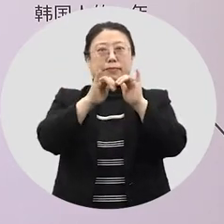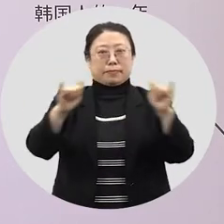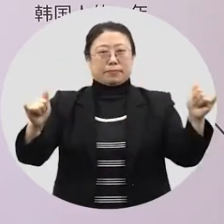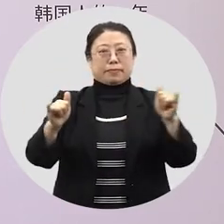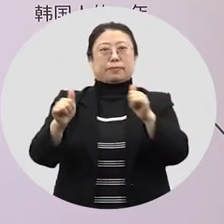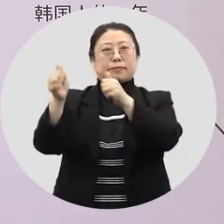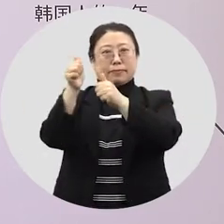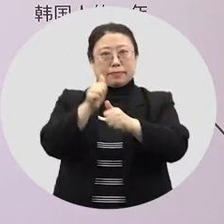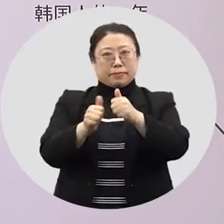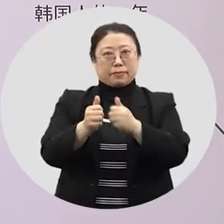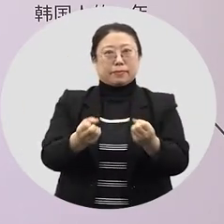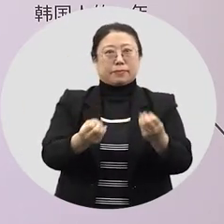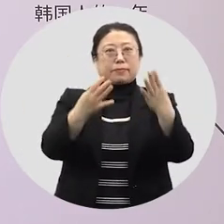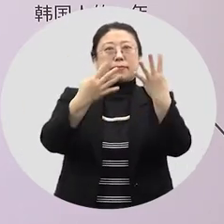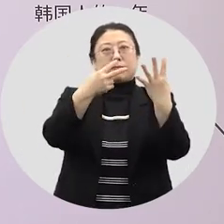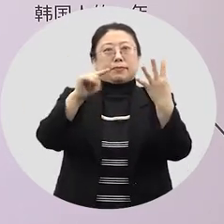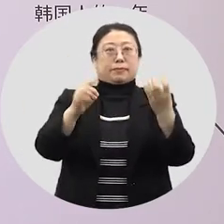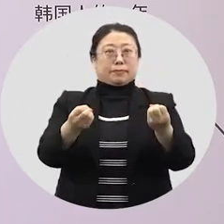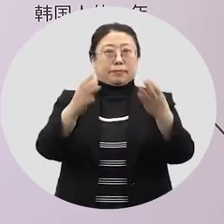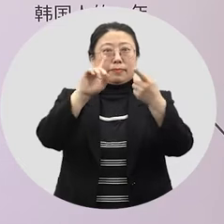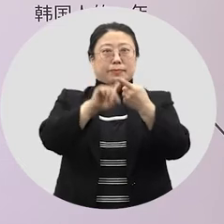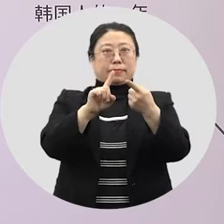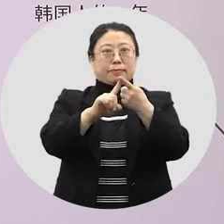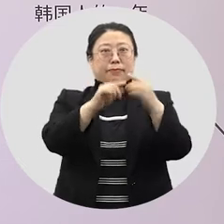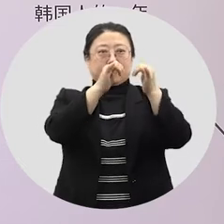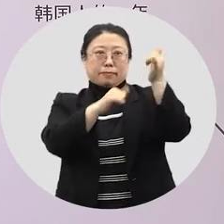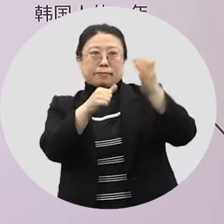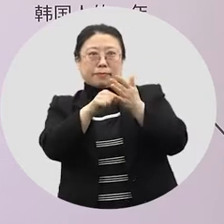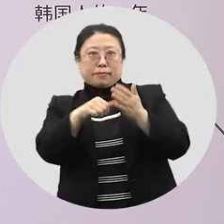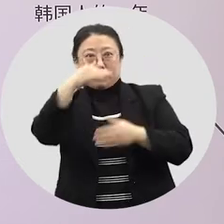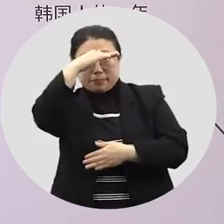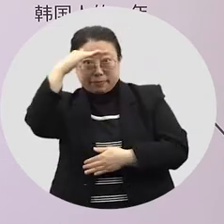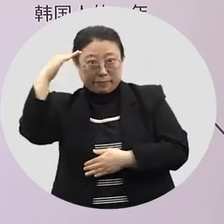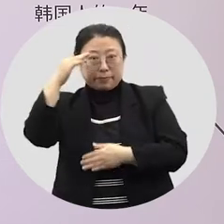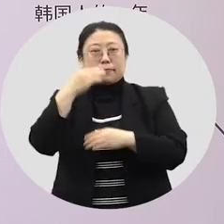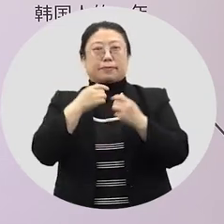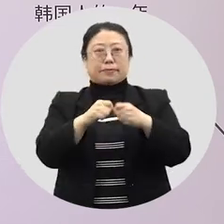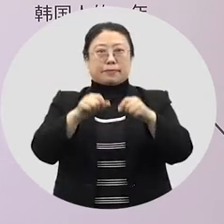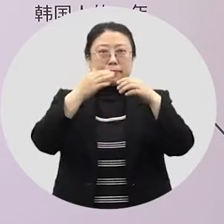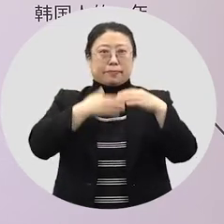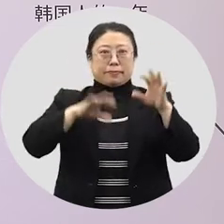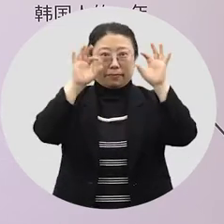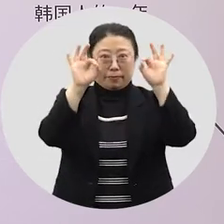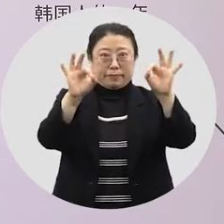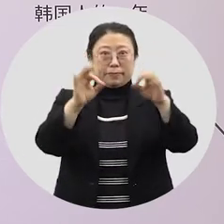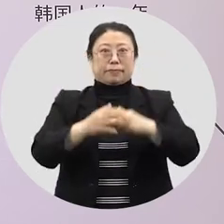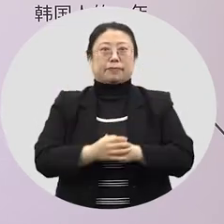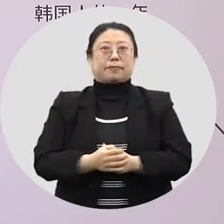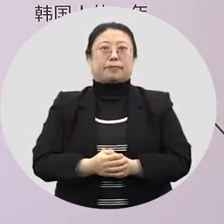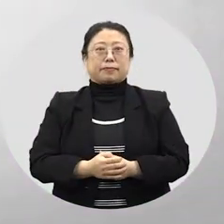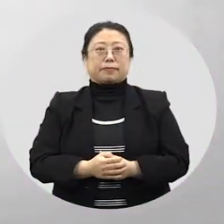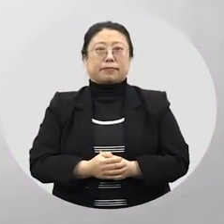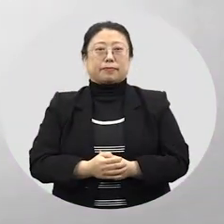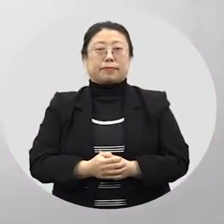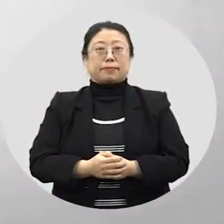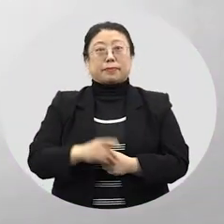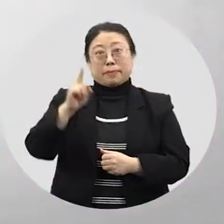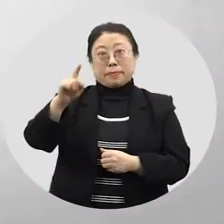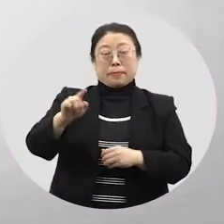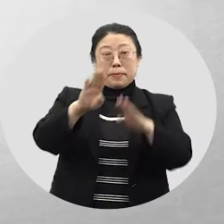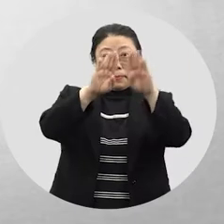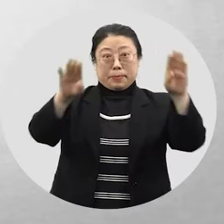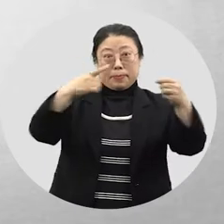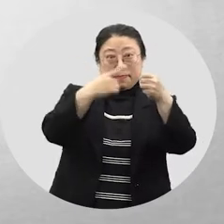세식풍속과 4대 명절에 대해 관련 유물을 감상하면서 자세히 알아볼게요. 하나,